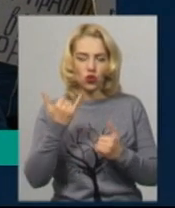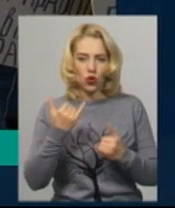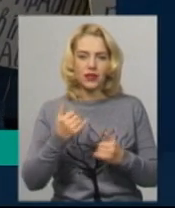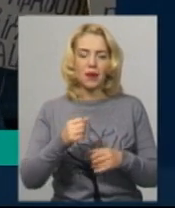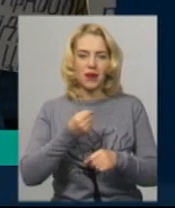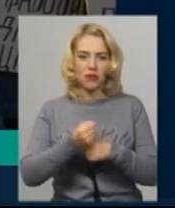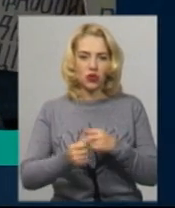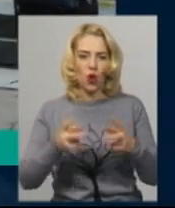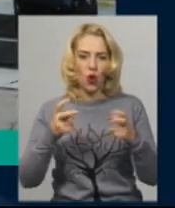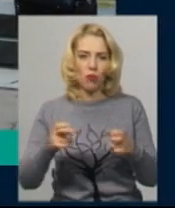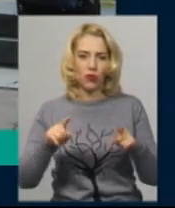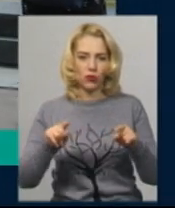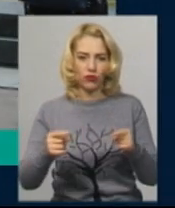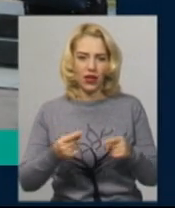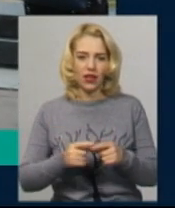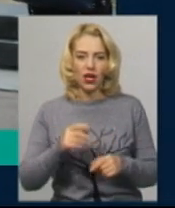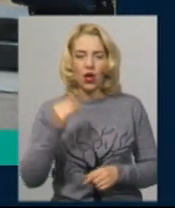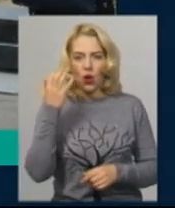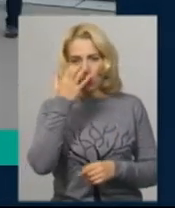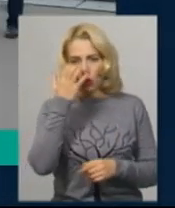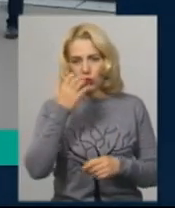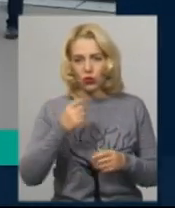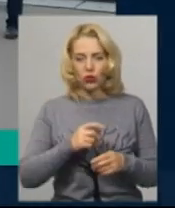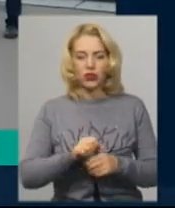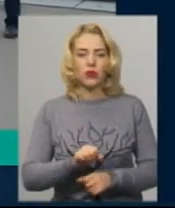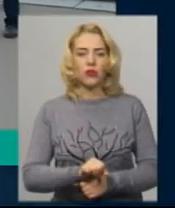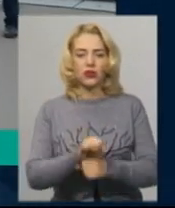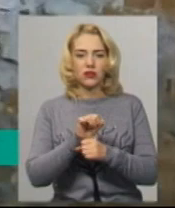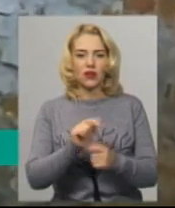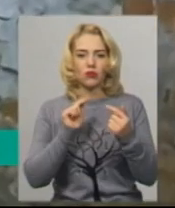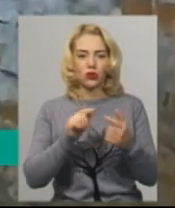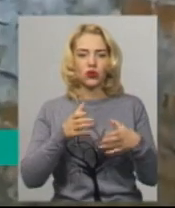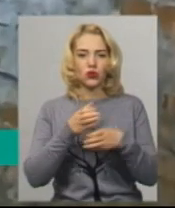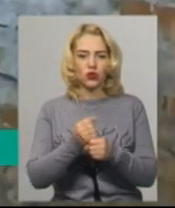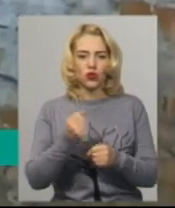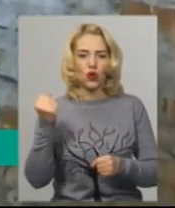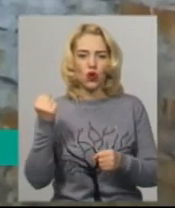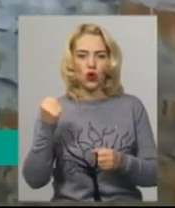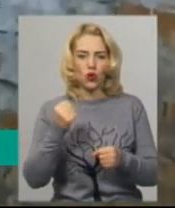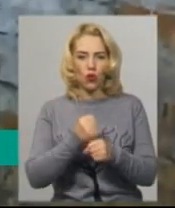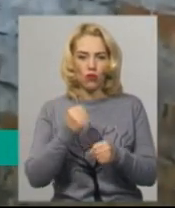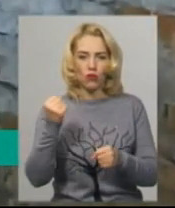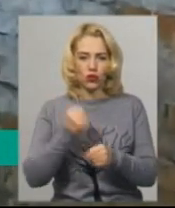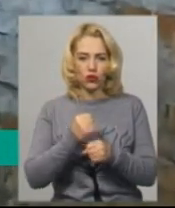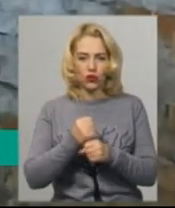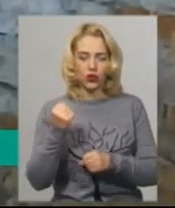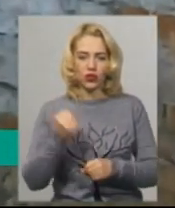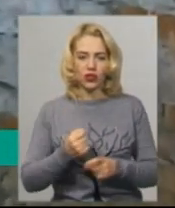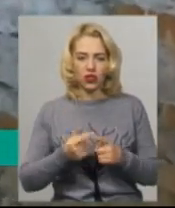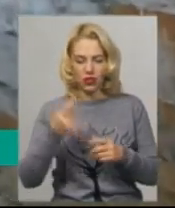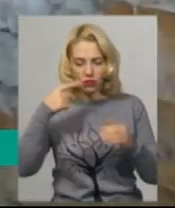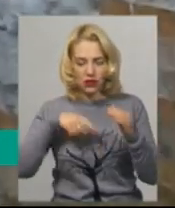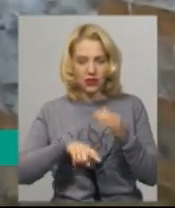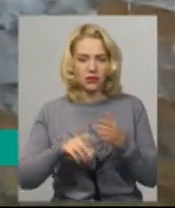працівників УТОСу сьогодні протестували проти скорочення робочого тижня. Підземний хід галерею знайшли у ході археологічної